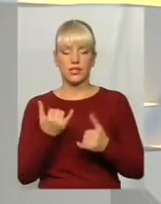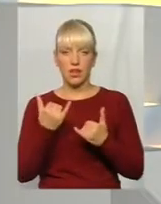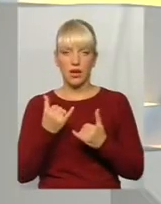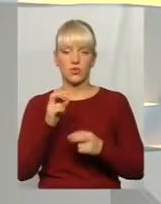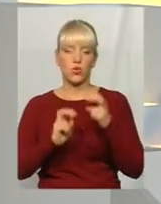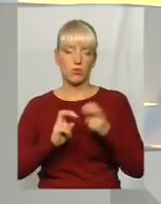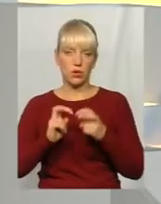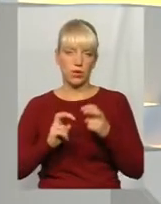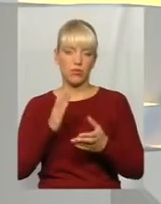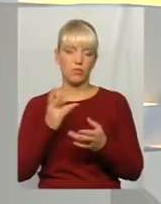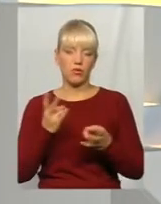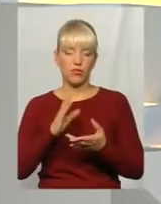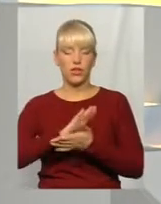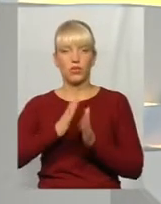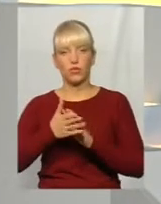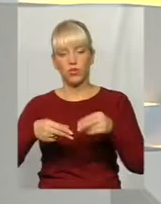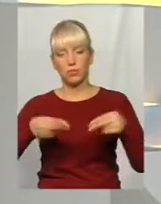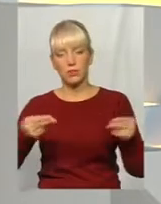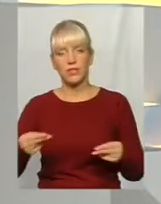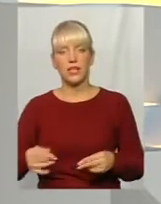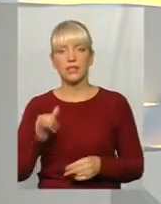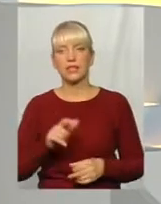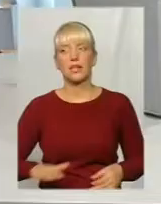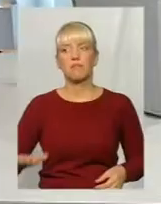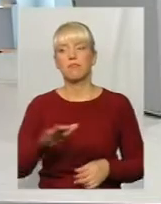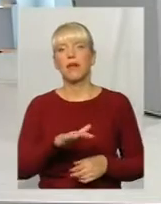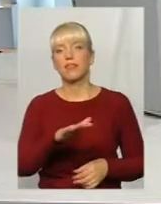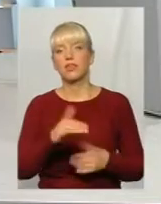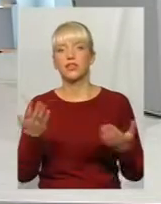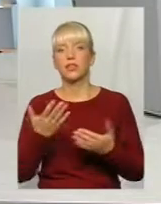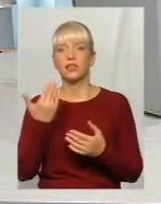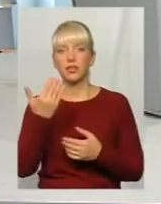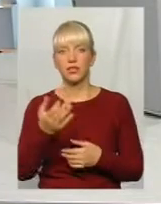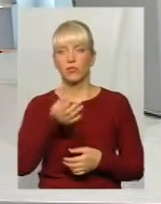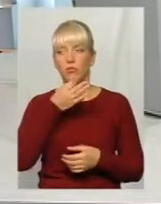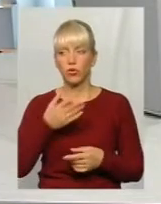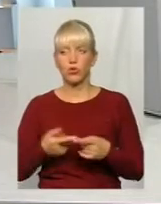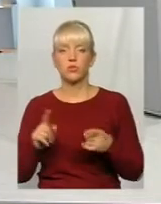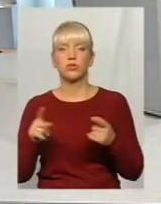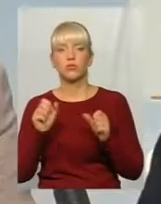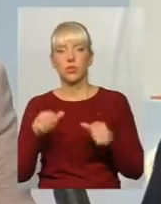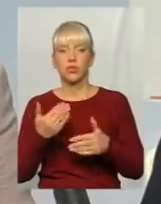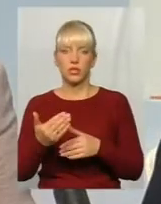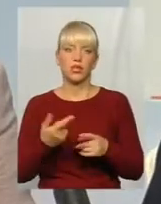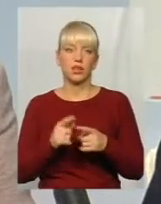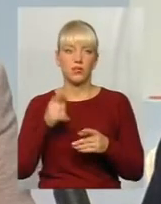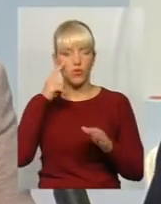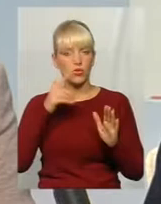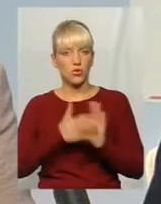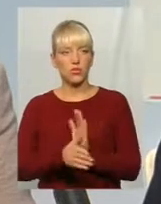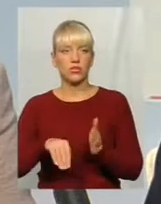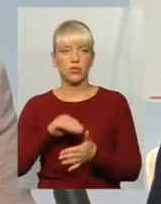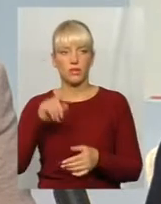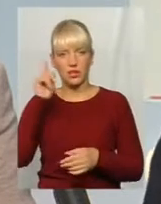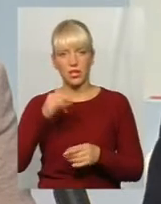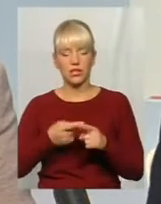підписати договори з майданчиками, які їм подобаються. Чи може вони співпрацюють з якимось майданчиком в прозоро закупівлях, знають